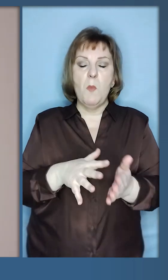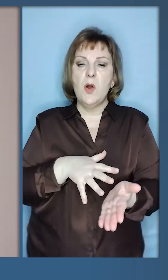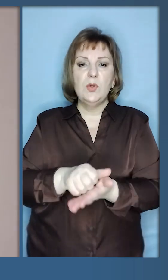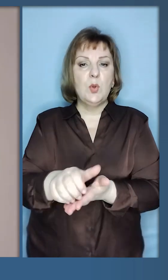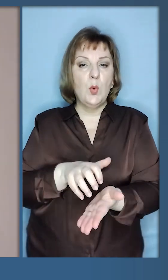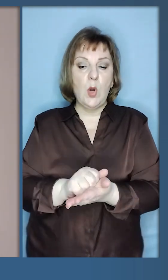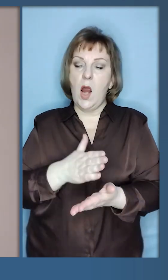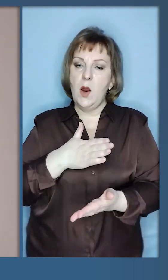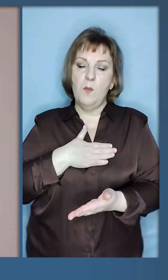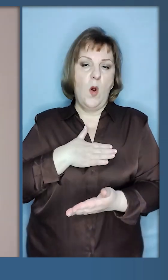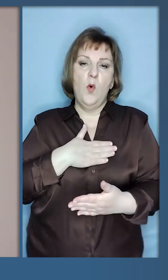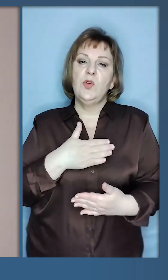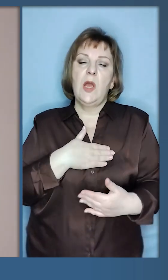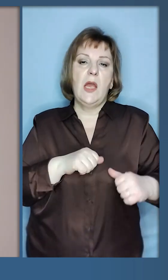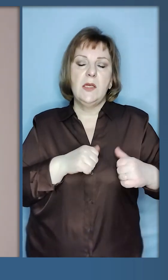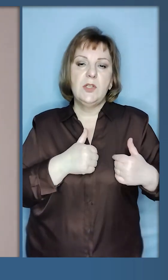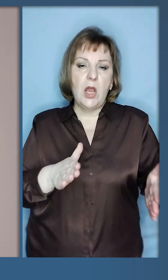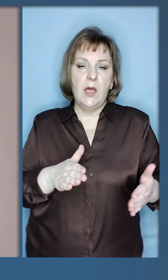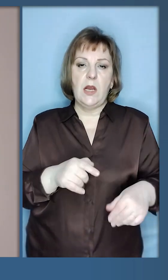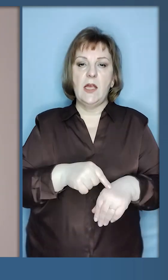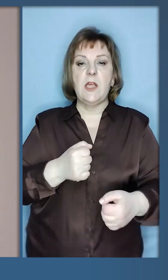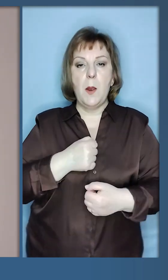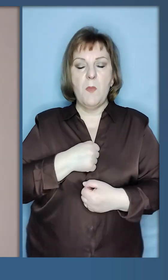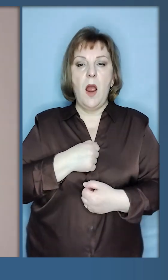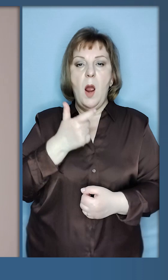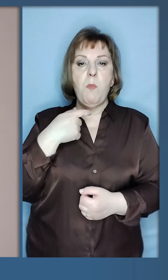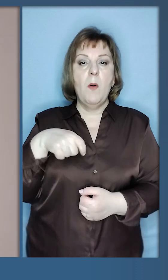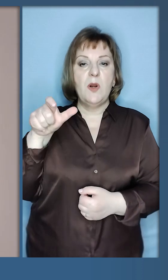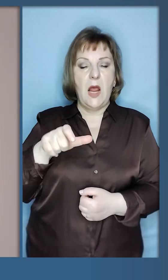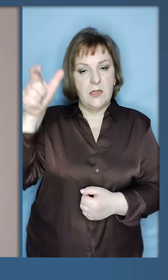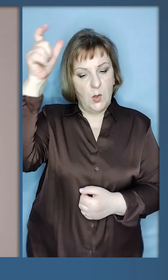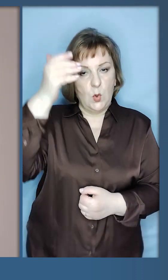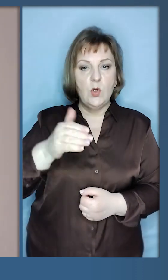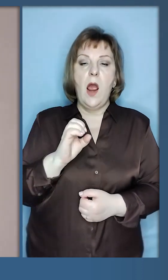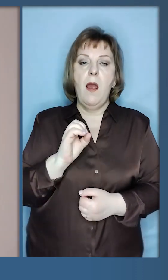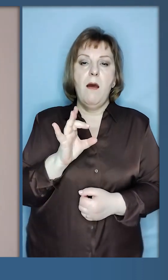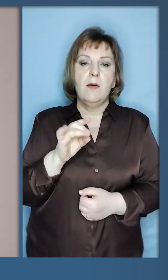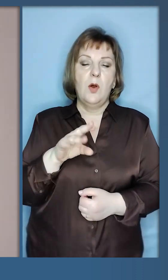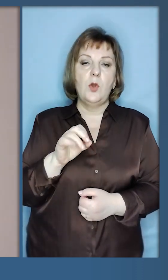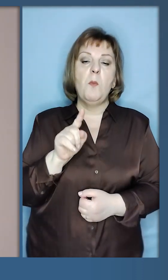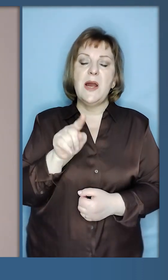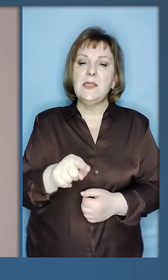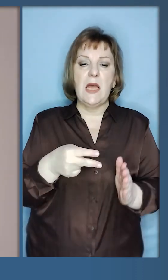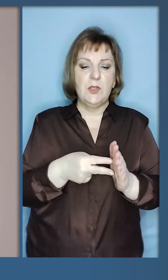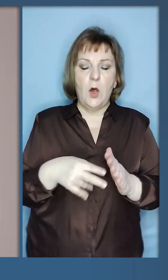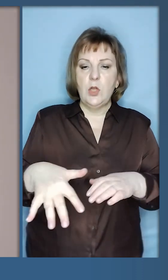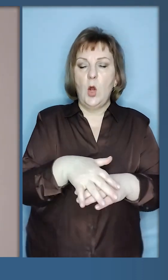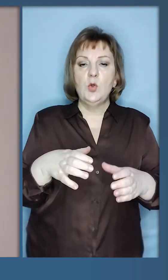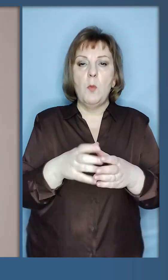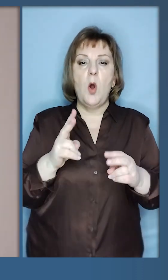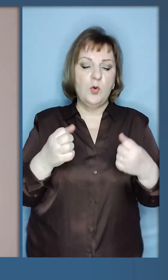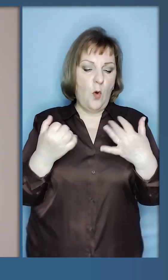будинків зруйновано. Мої щире співчуття пану президенту Туреччини Ердогану, а також тим в сирійському